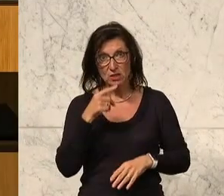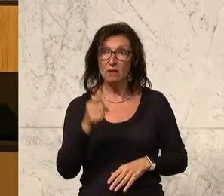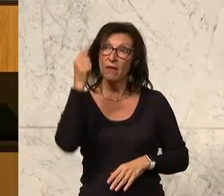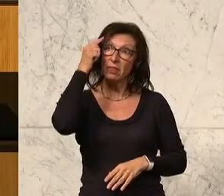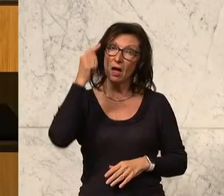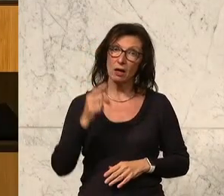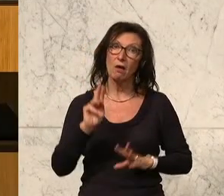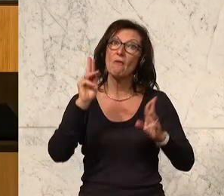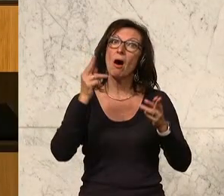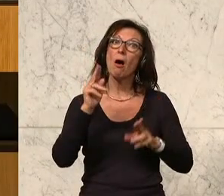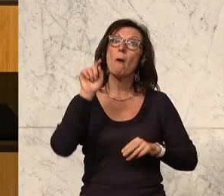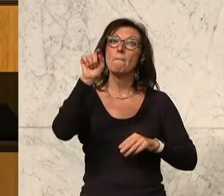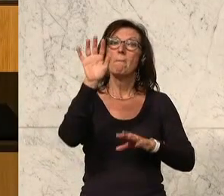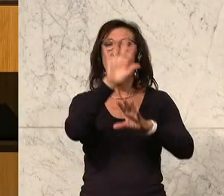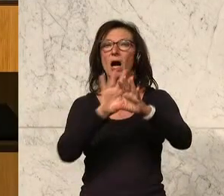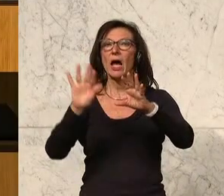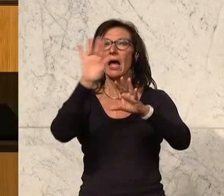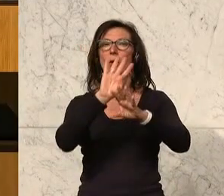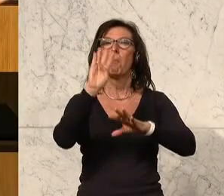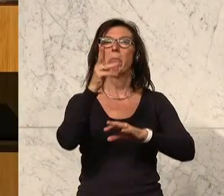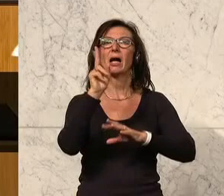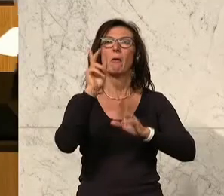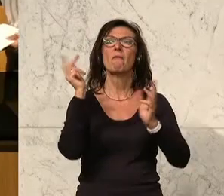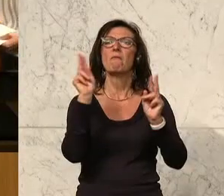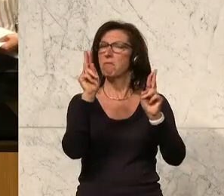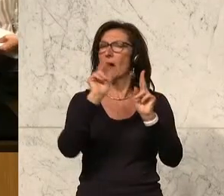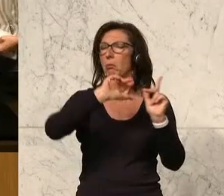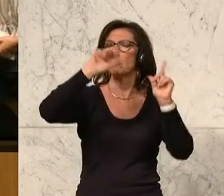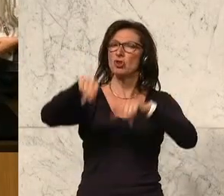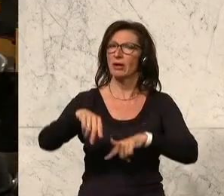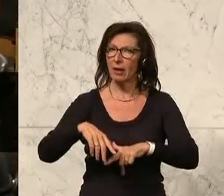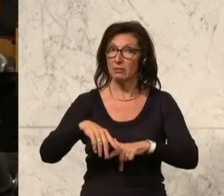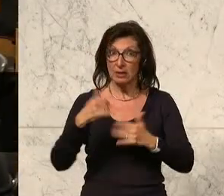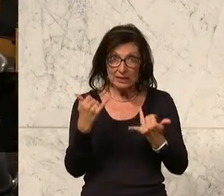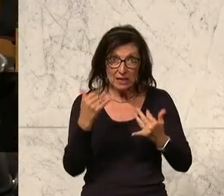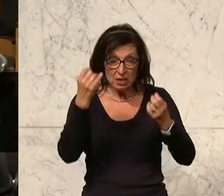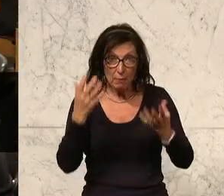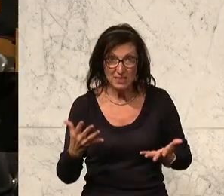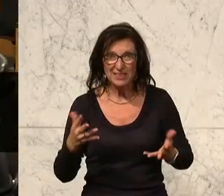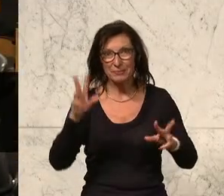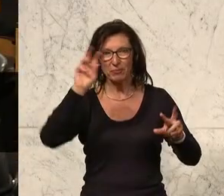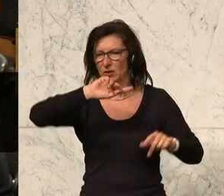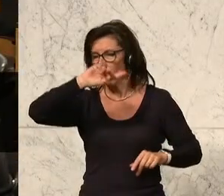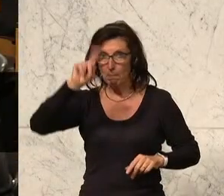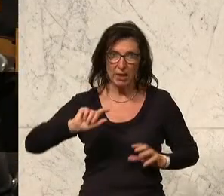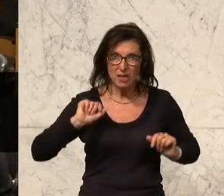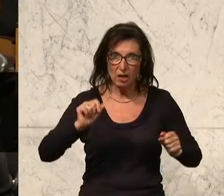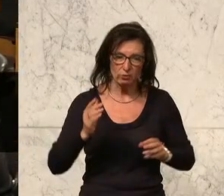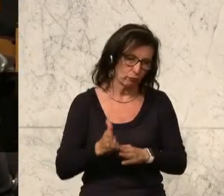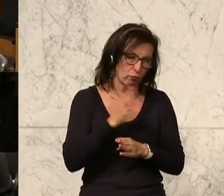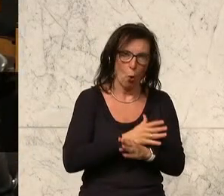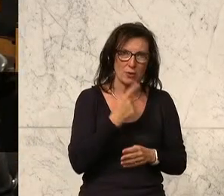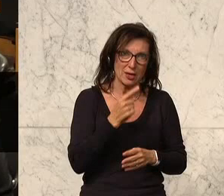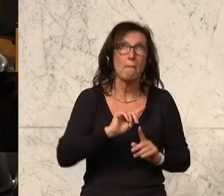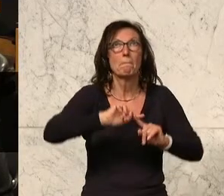ist Bergkarabach in Wirklichkeit in Stich gelassen worden. Und was dort jetzt passiert ist, in einer sogenannten Blitzaktion, haben es die Vorredner genannt,